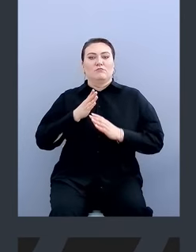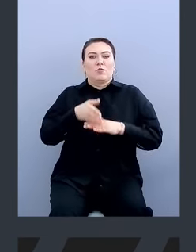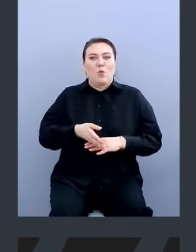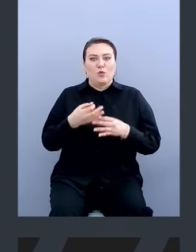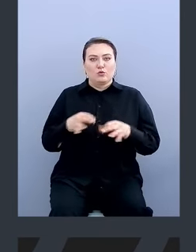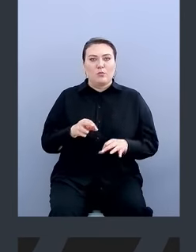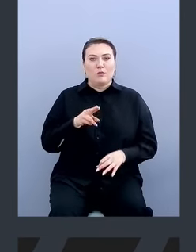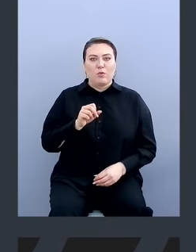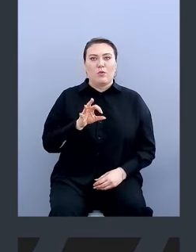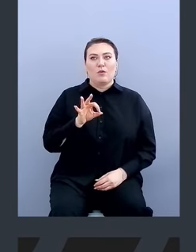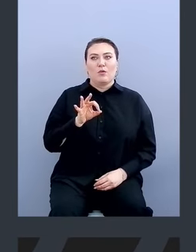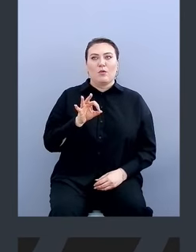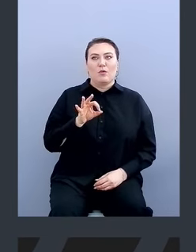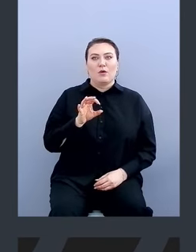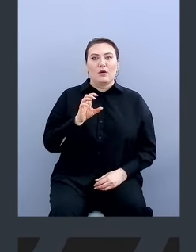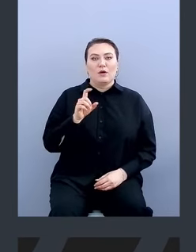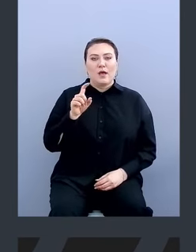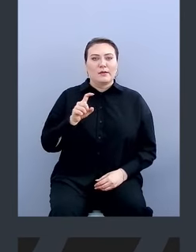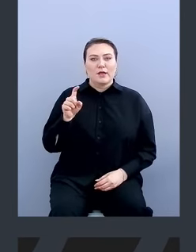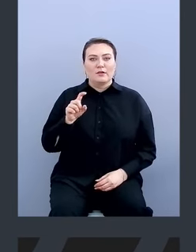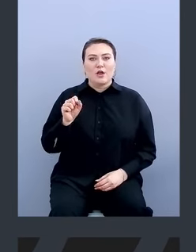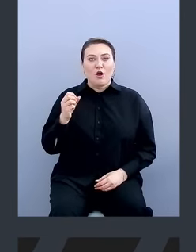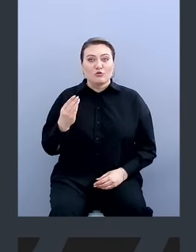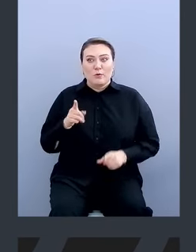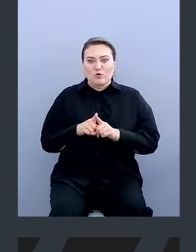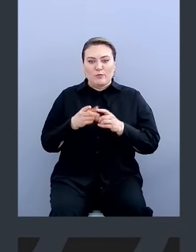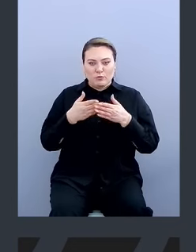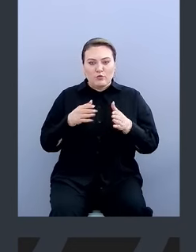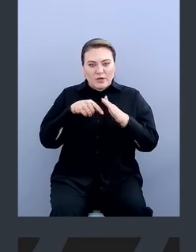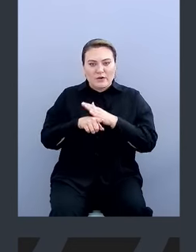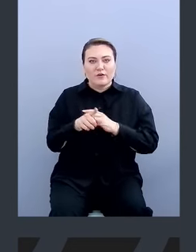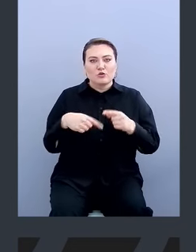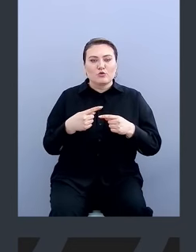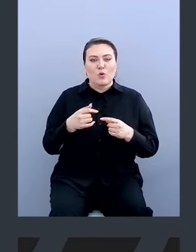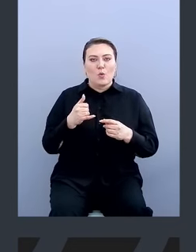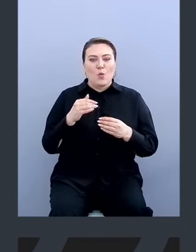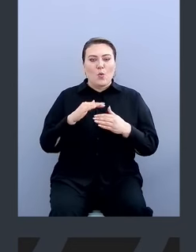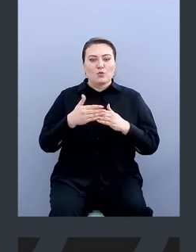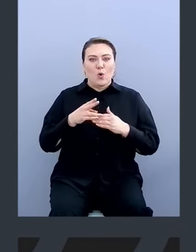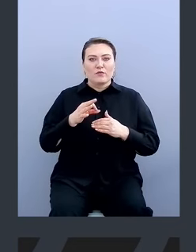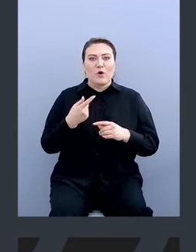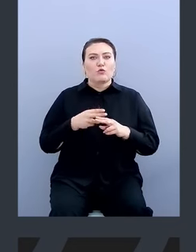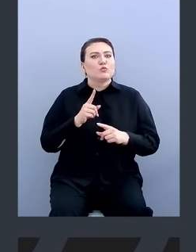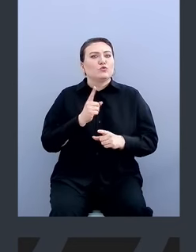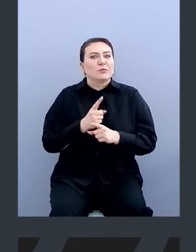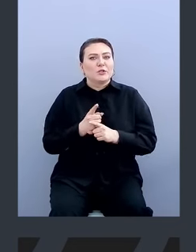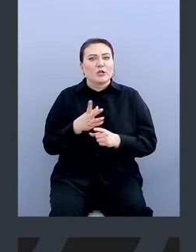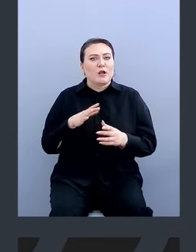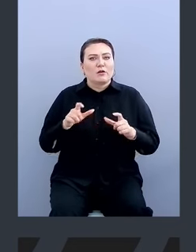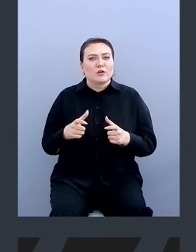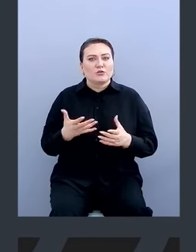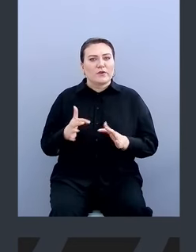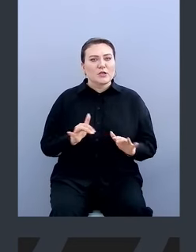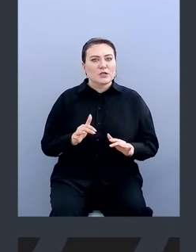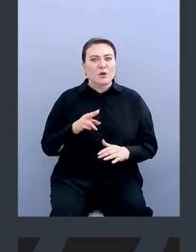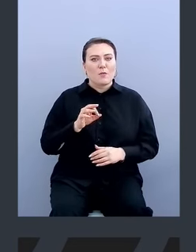грубо говоря, по SSH, то SSH мы же тоже можем туннелировать через устройство, которое полностью будет что-то запрещать или ограничивать какие-то